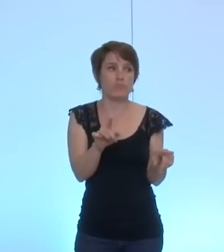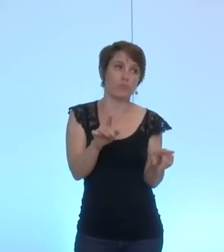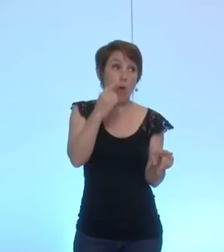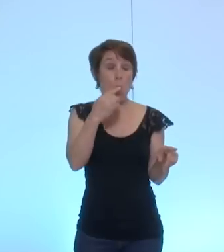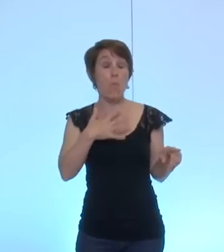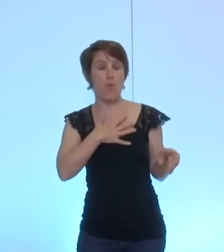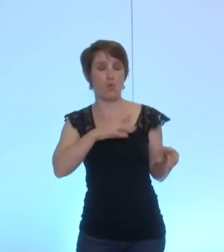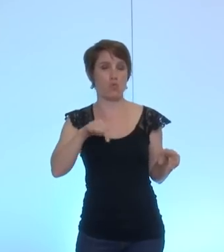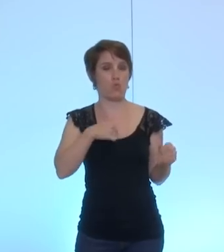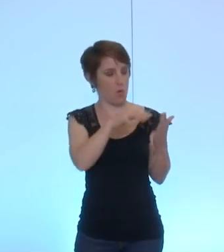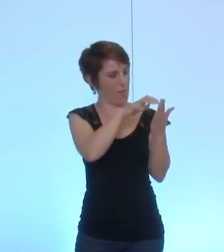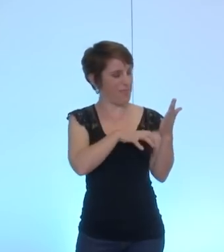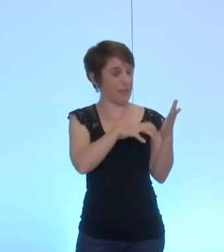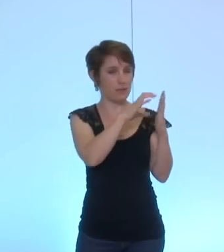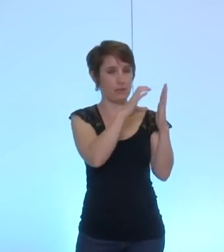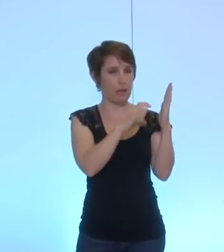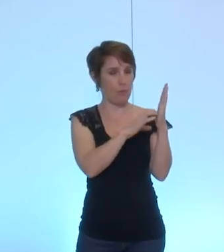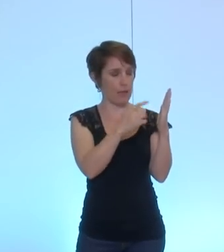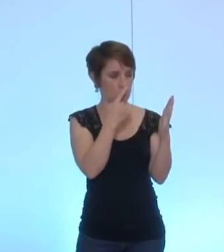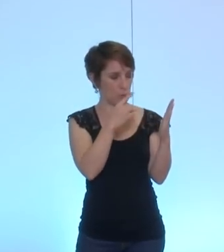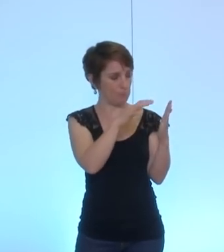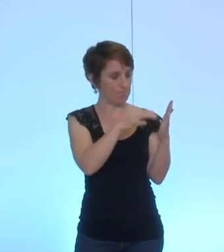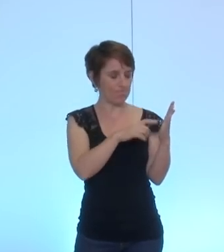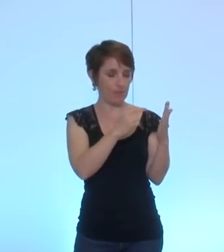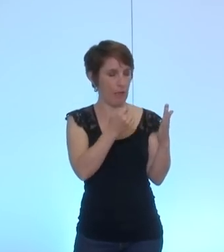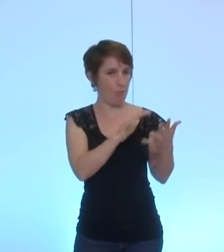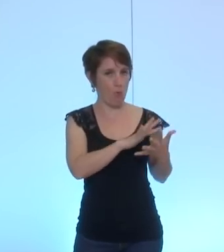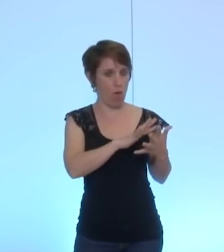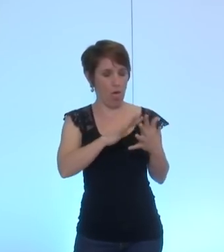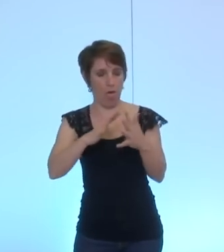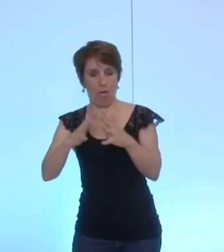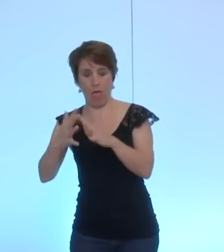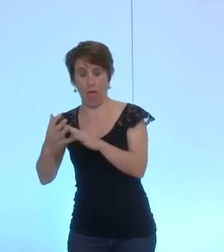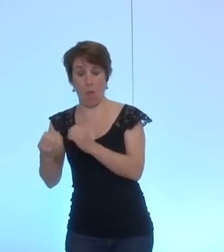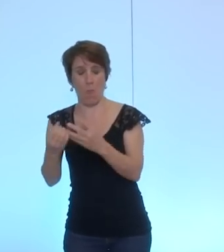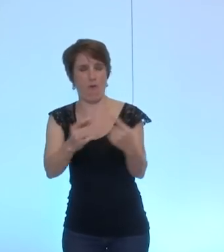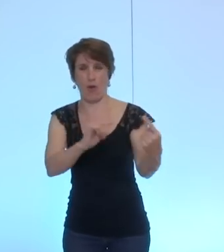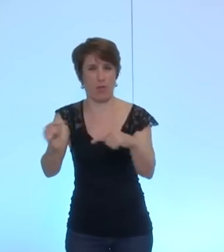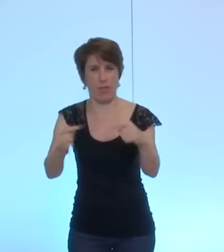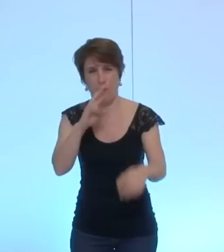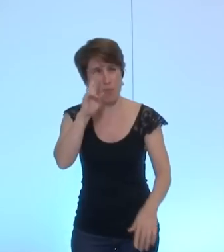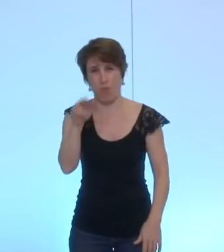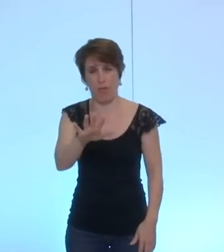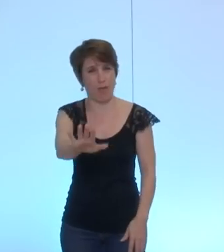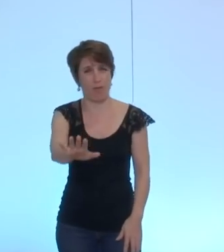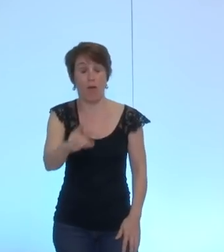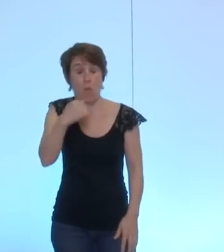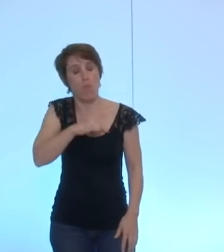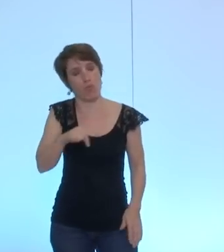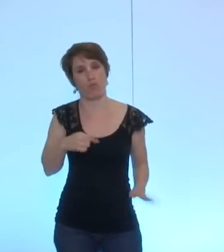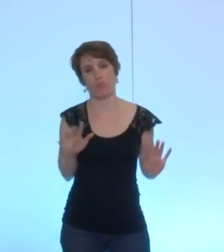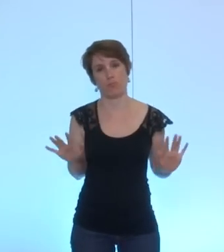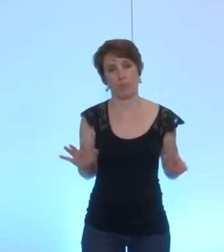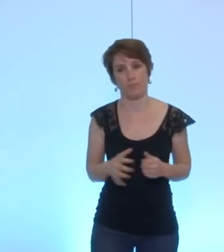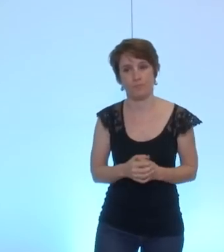délibération sur des éléments susceptibles de créer le débat là où il n'a pas d'une certaine façon lieu d'être entre